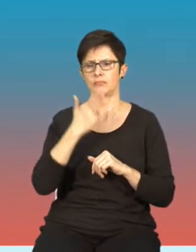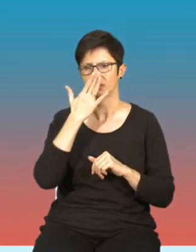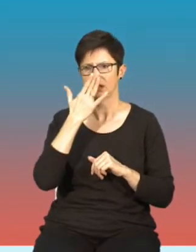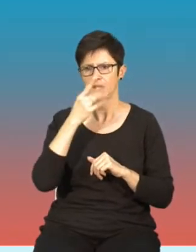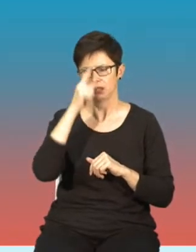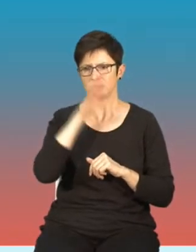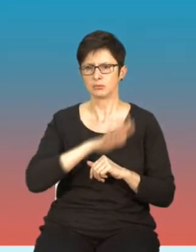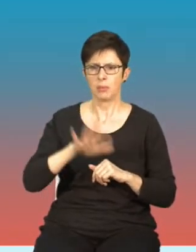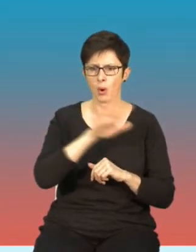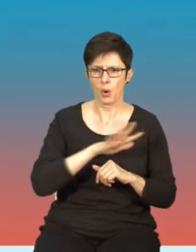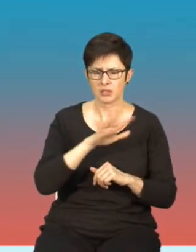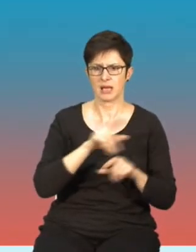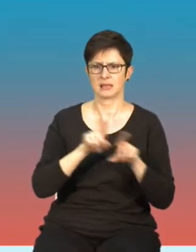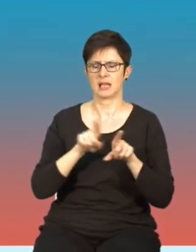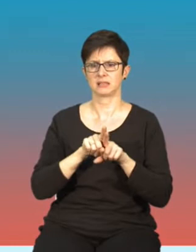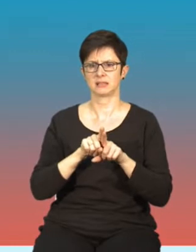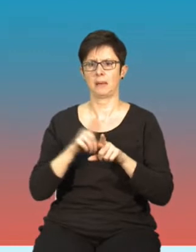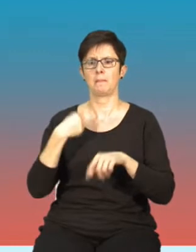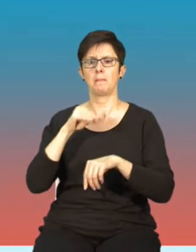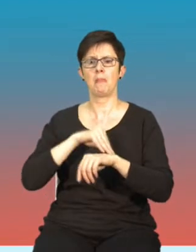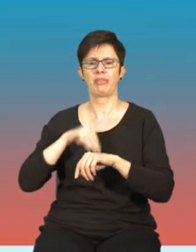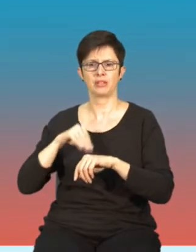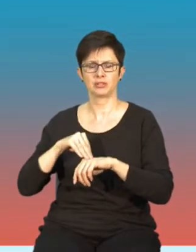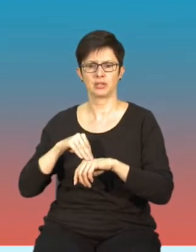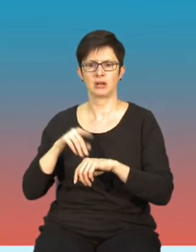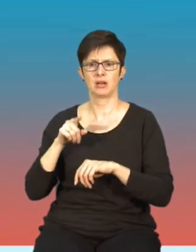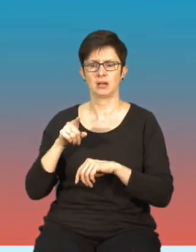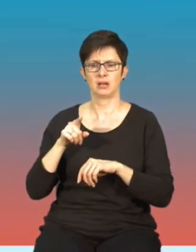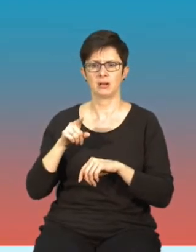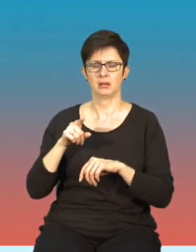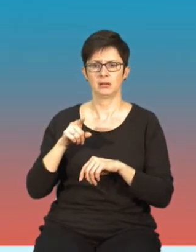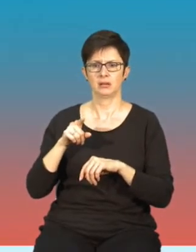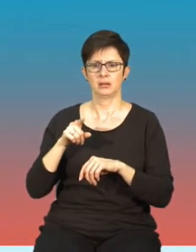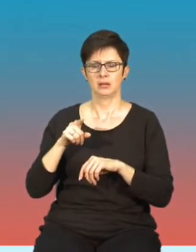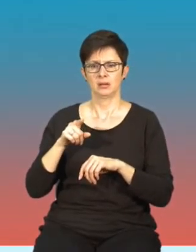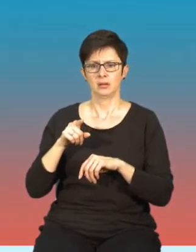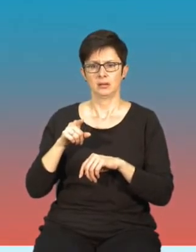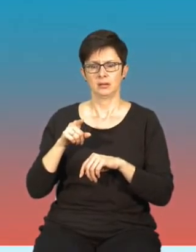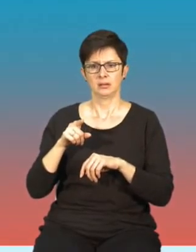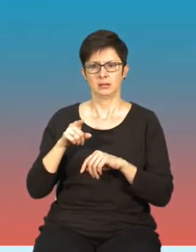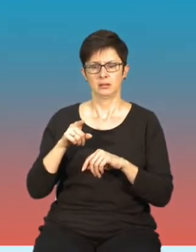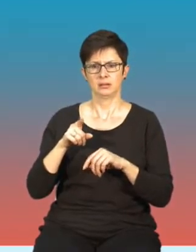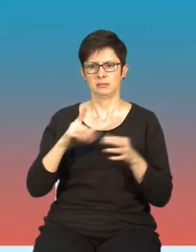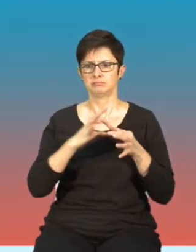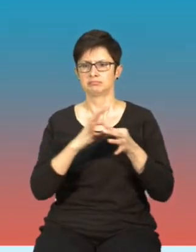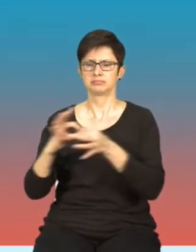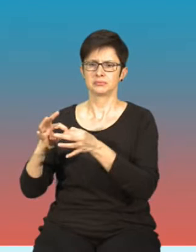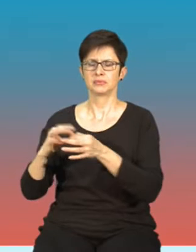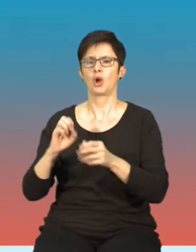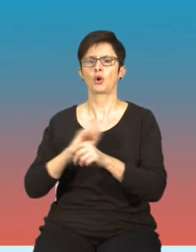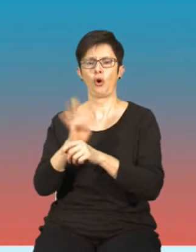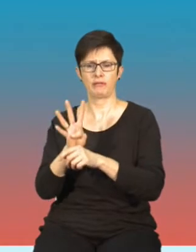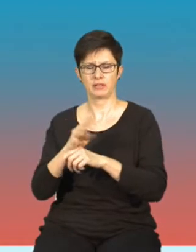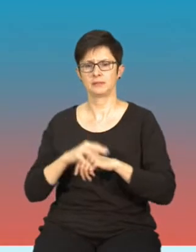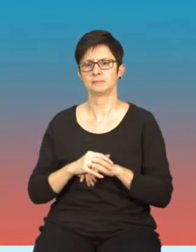społecznych, ale także kwestii medycznych, to w następstwie do pandemii COVID-19,